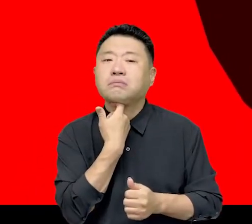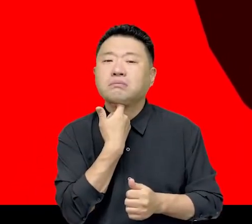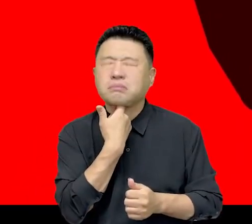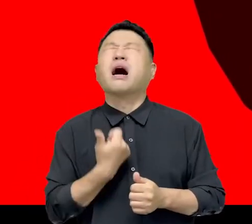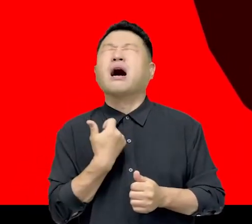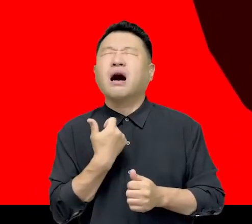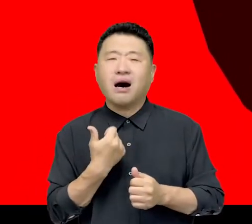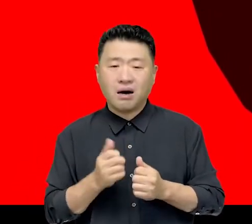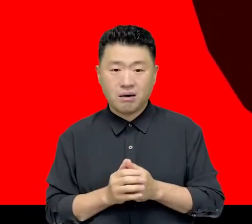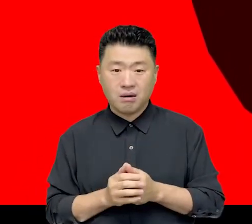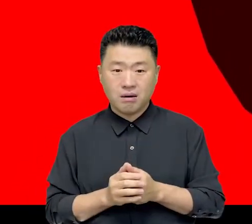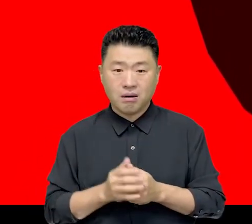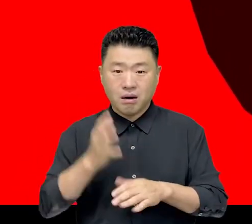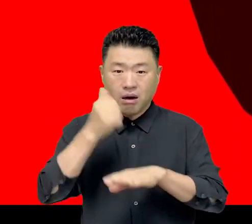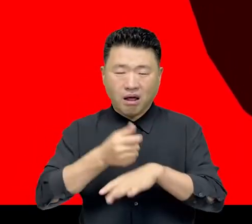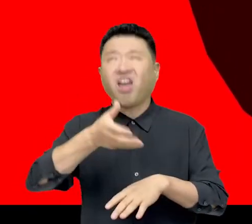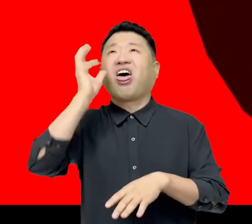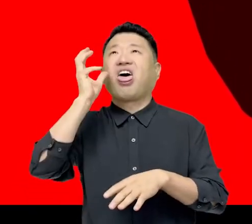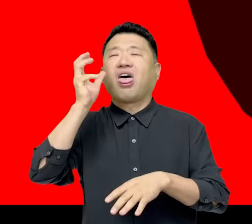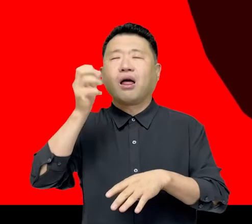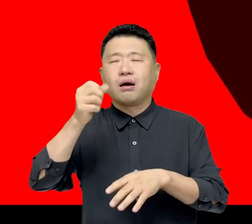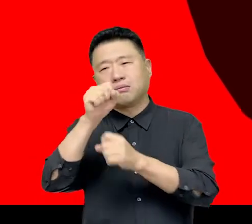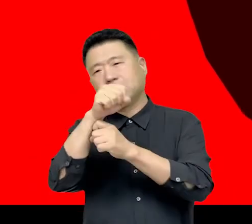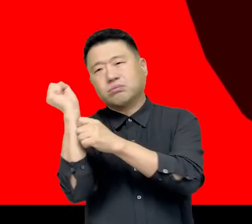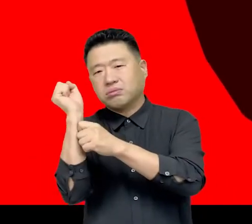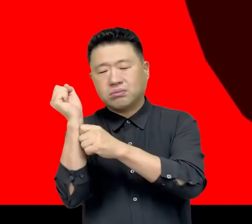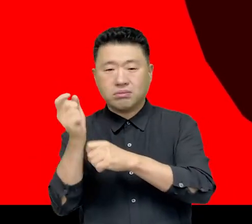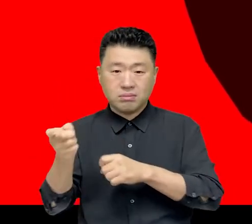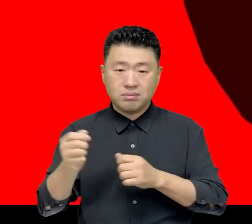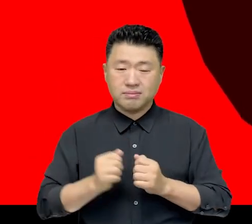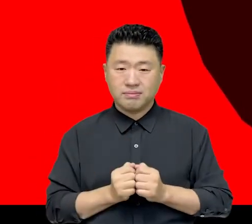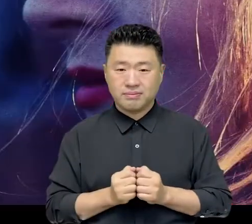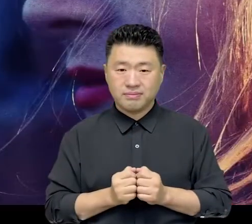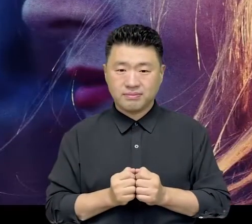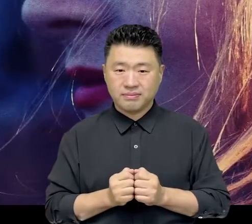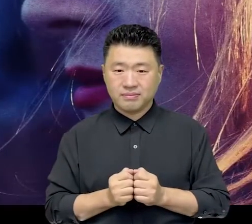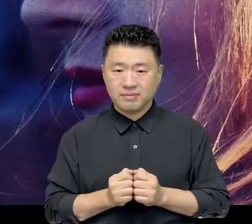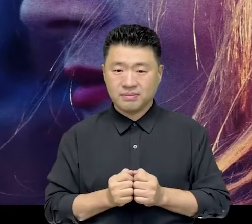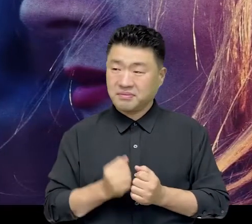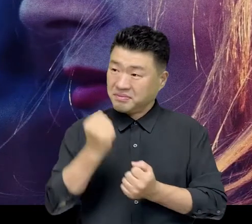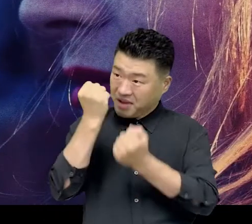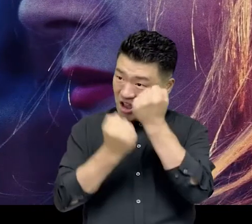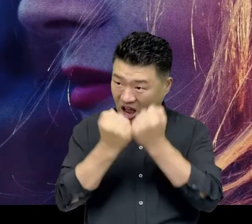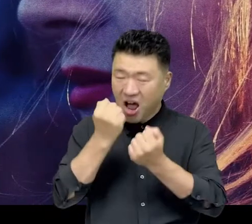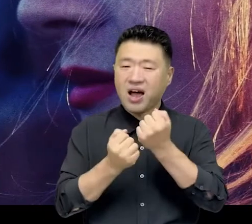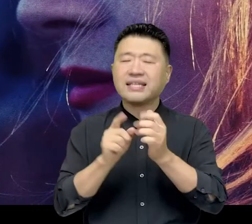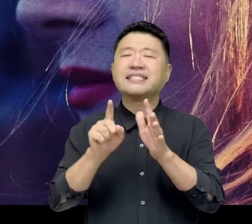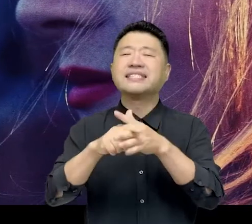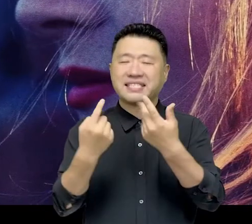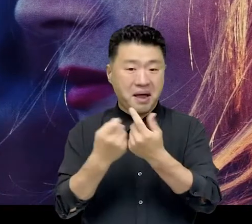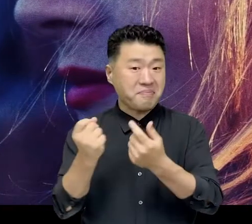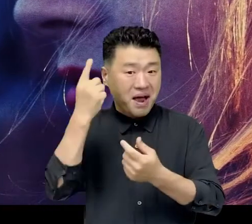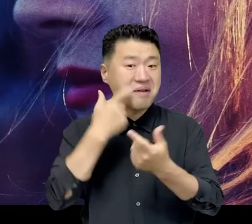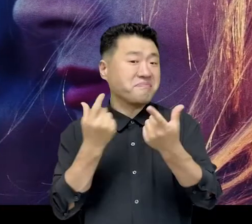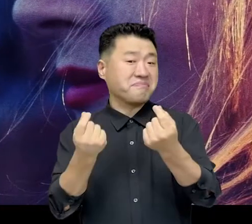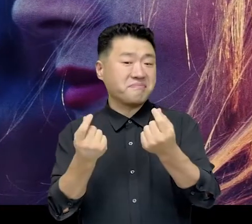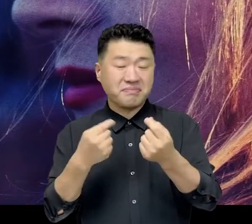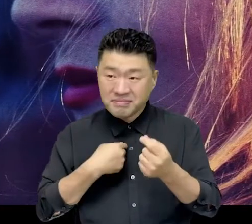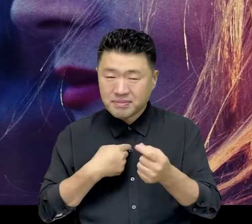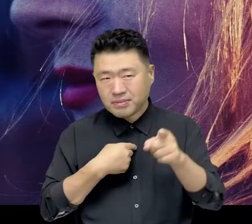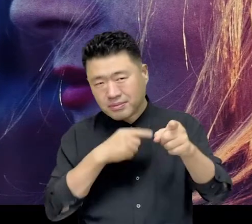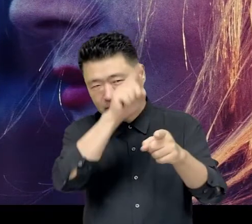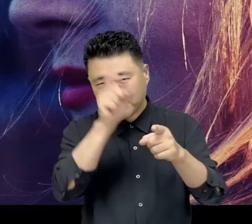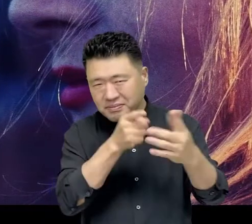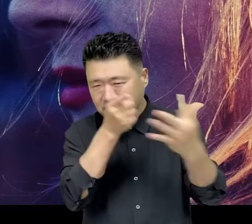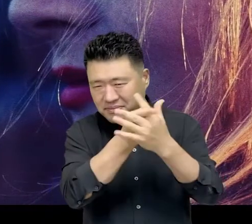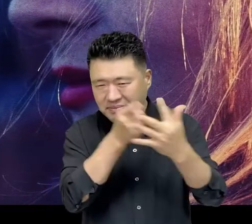턱으로 가져가더니 방아쇠를 당겼다 그의 머리가 뒤로 꺾였다 설득은 이해해서 비롯되지 우리는